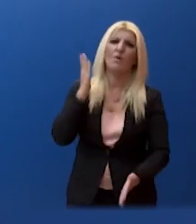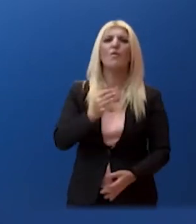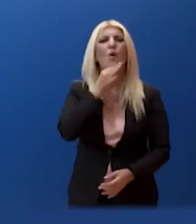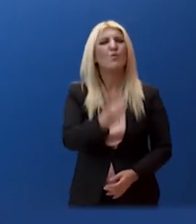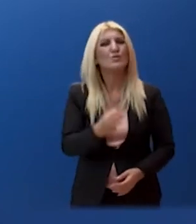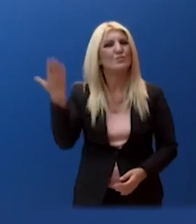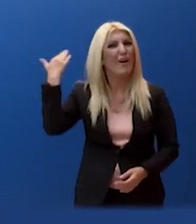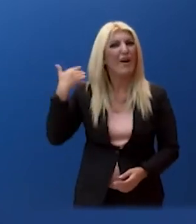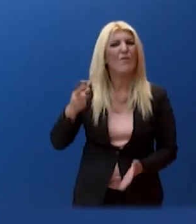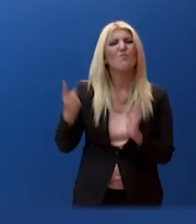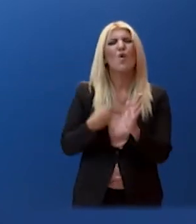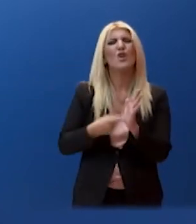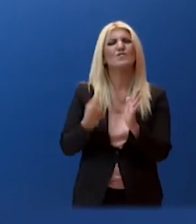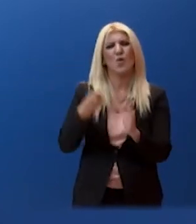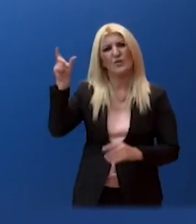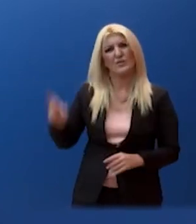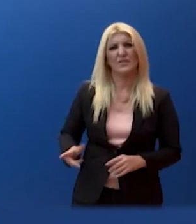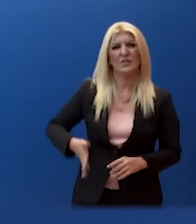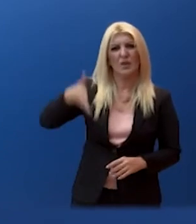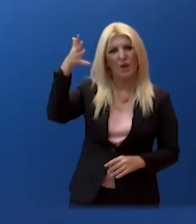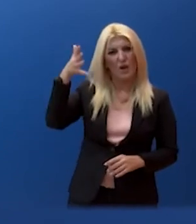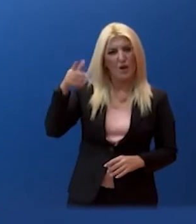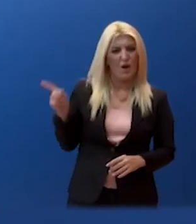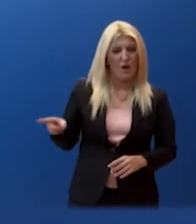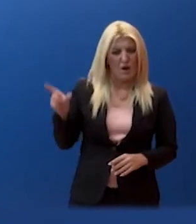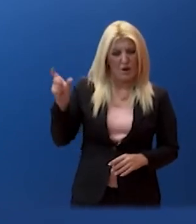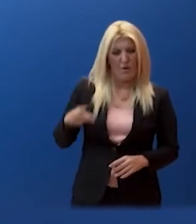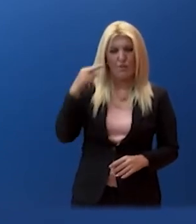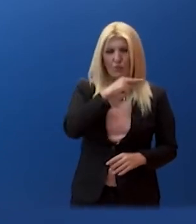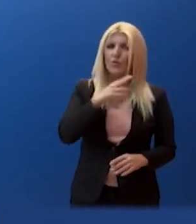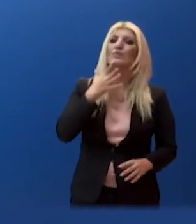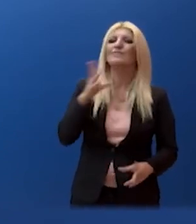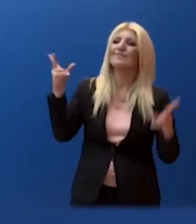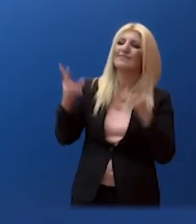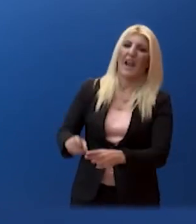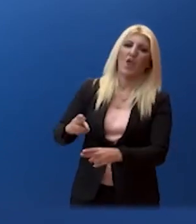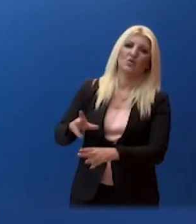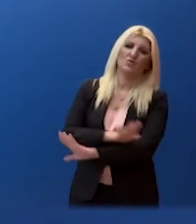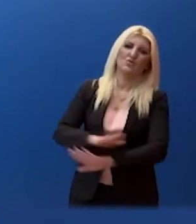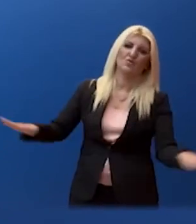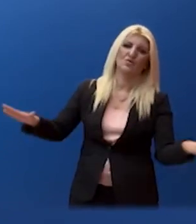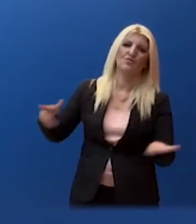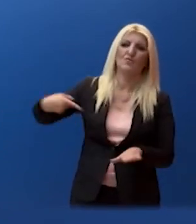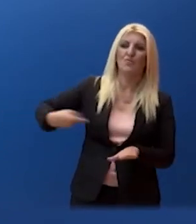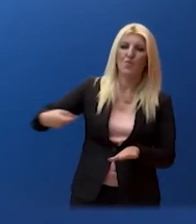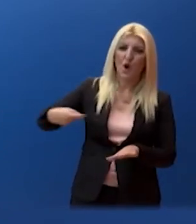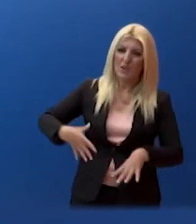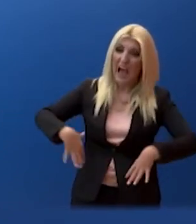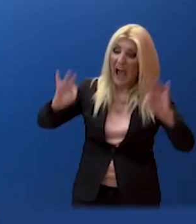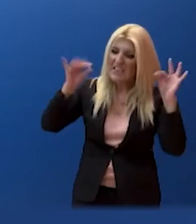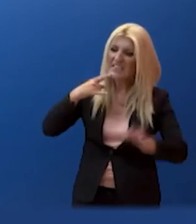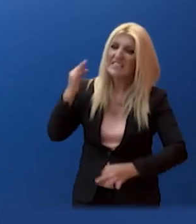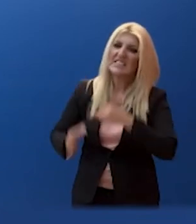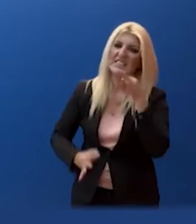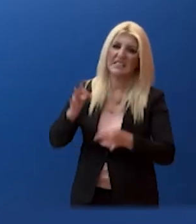Τέλος των προκλήσεων, αρχή των συζητήσεων. Εφόσον λοιπόν η διάθεση αποκλειμάκωσης από ολευράς της Τουρκίας δεν είναι